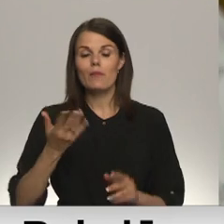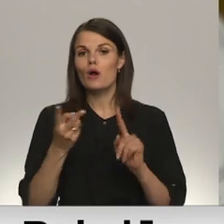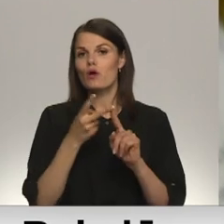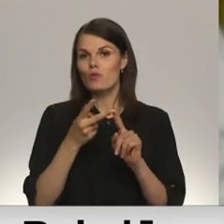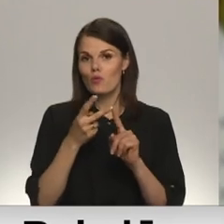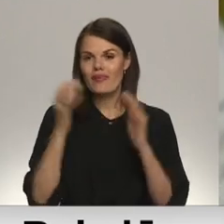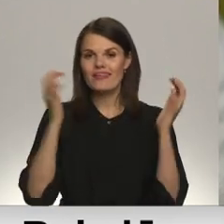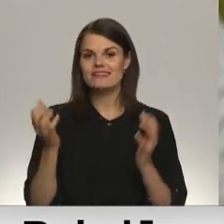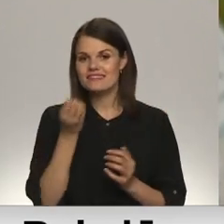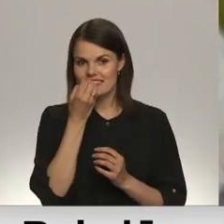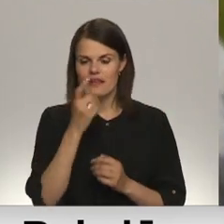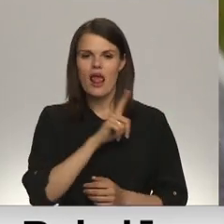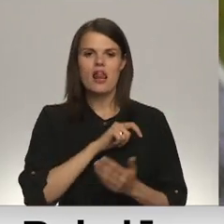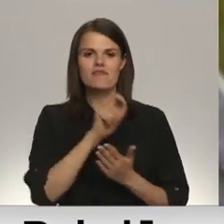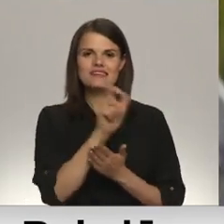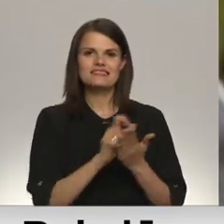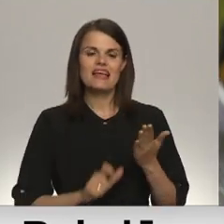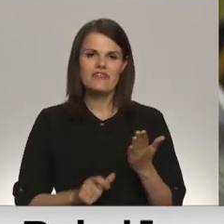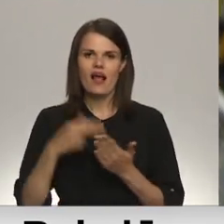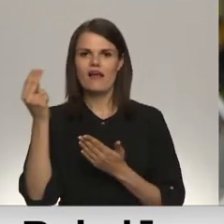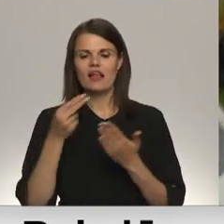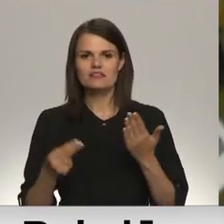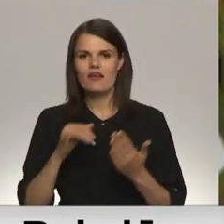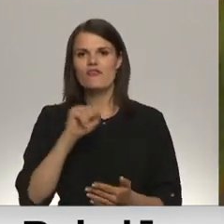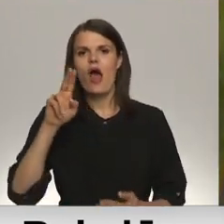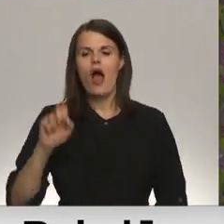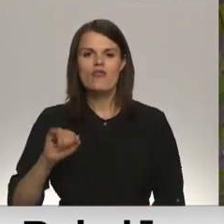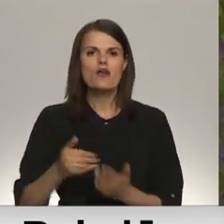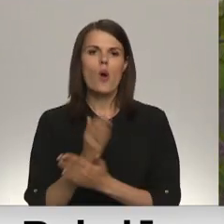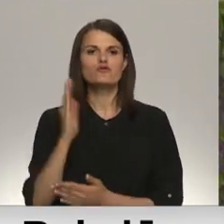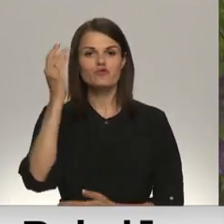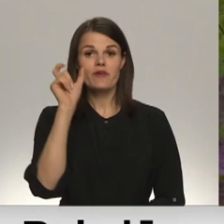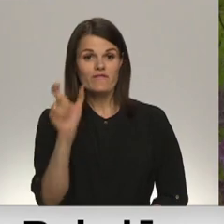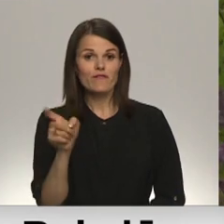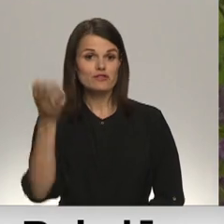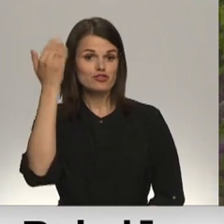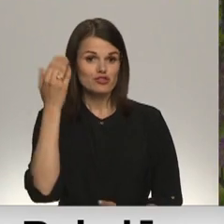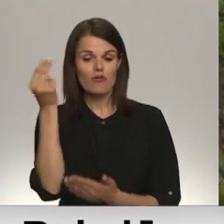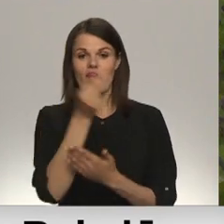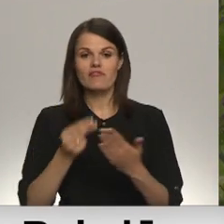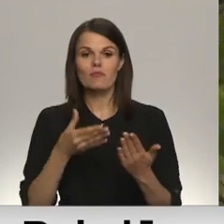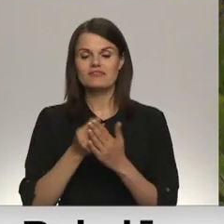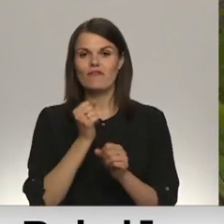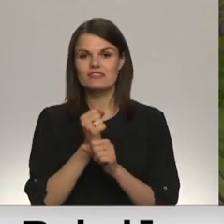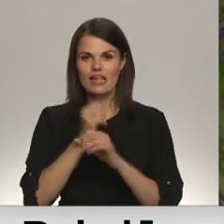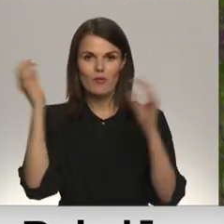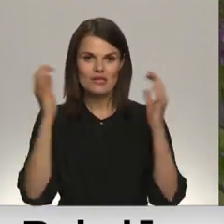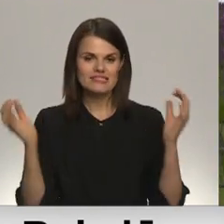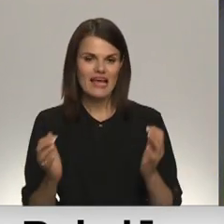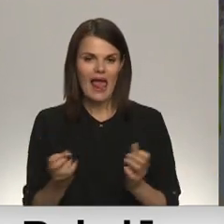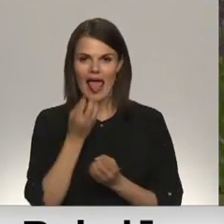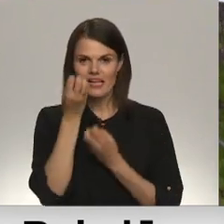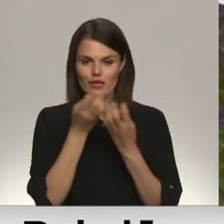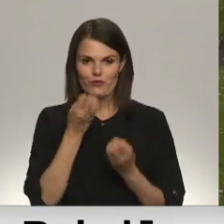ceriņu hibrīds guvis Latvijas dzēnieku un gleznotā Jāņa Jaunsudrabiņu vārdu, kur savulaik arī gleznojas savos darbos ceriņus. Ceriņu